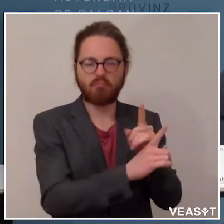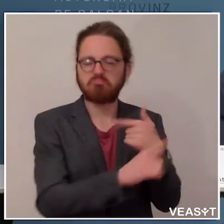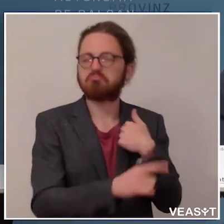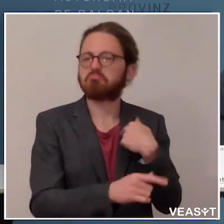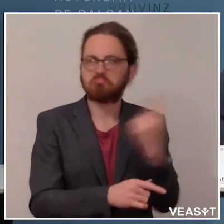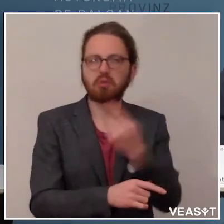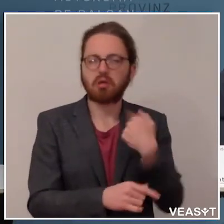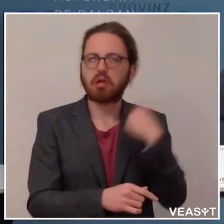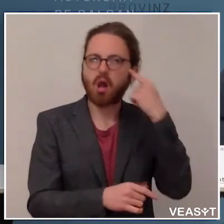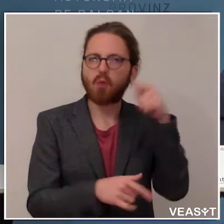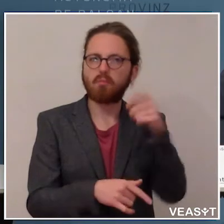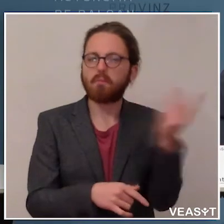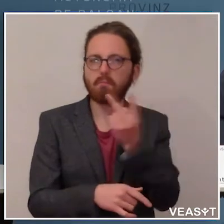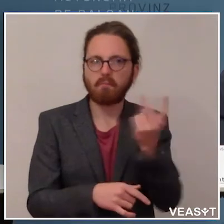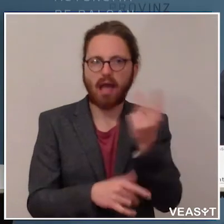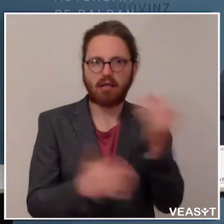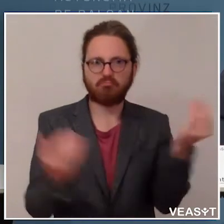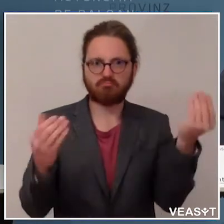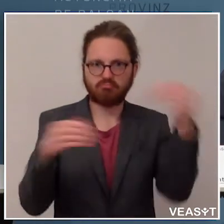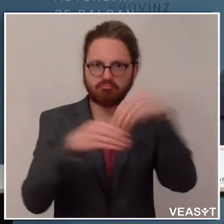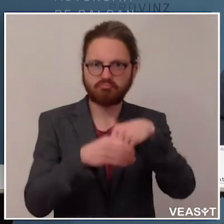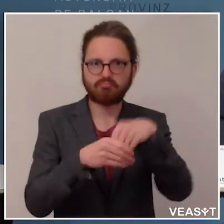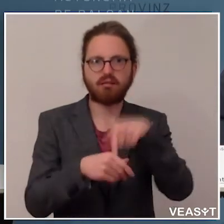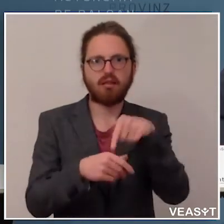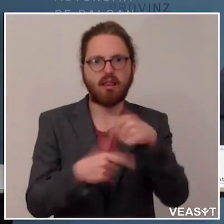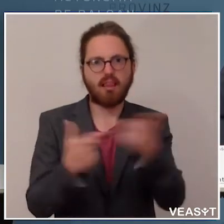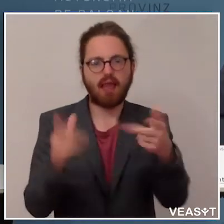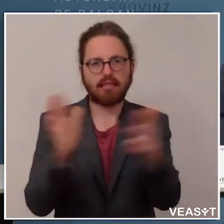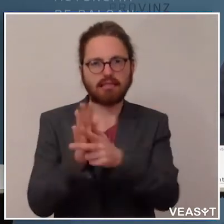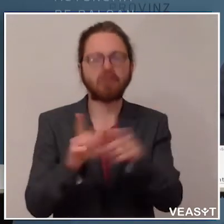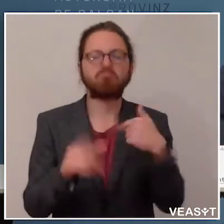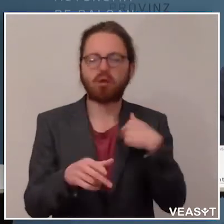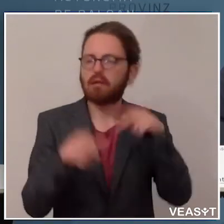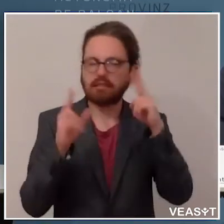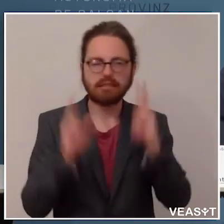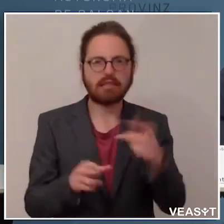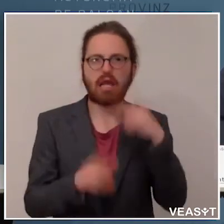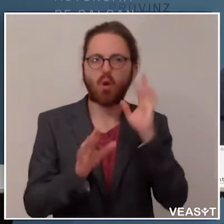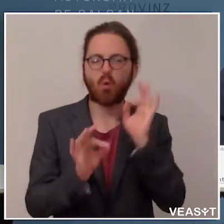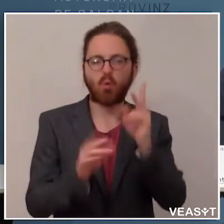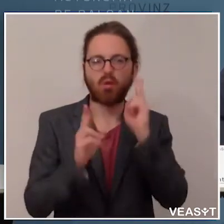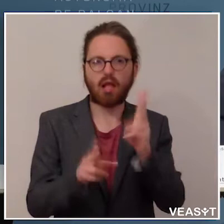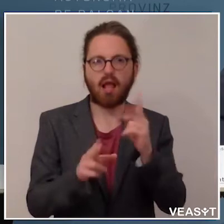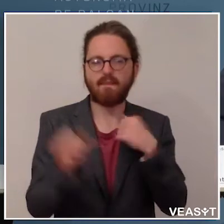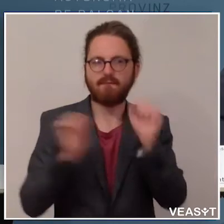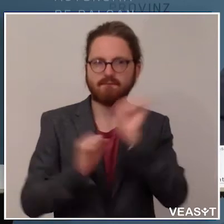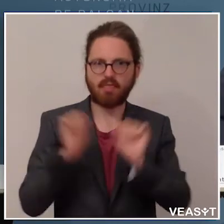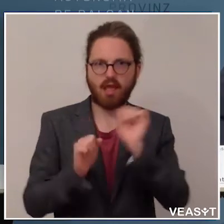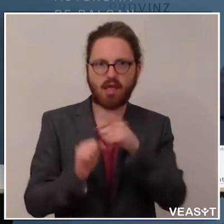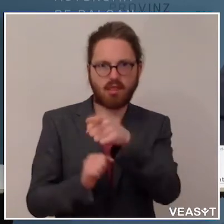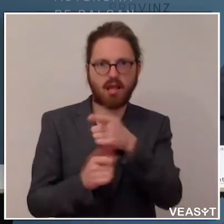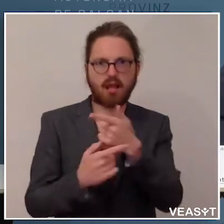haben und somit das auch gut verteidigen können vor dem Verfassungsgerichtshof. Aber ganz unabhängig davon,